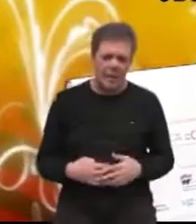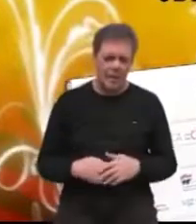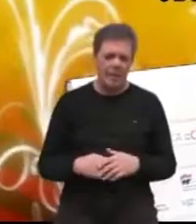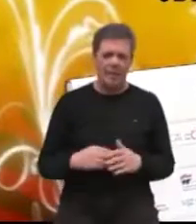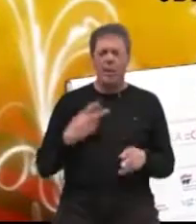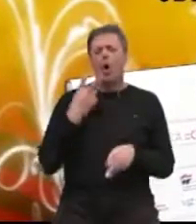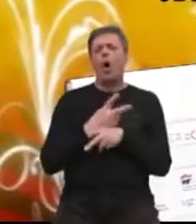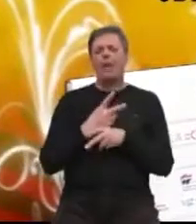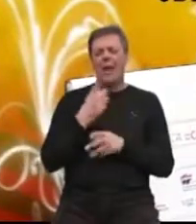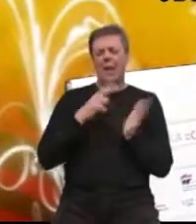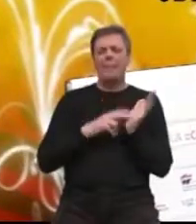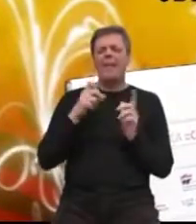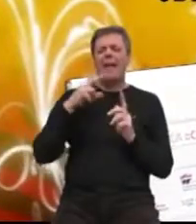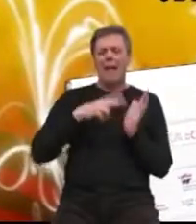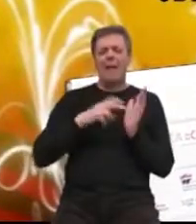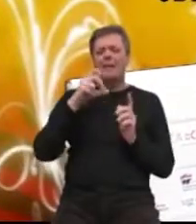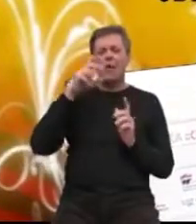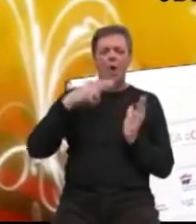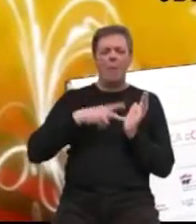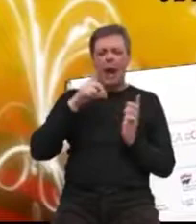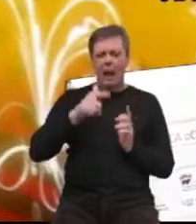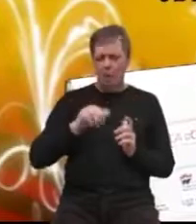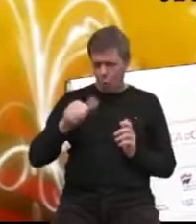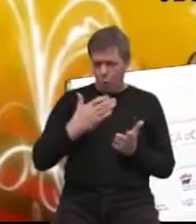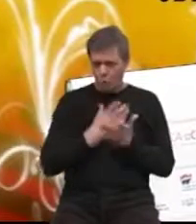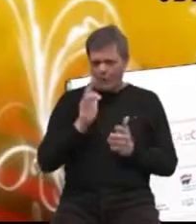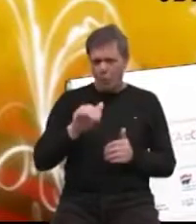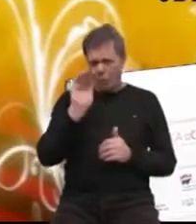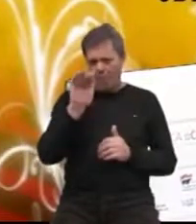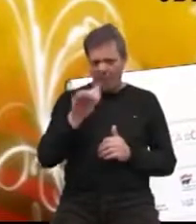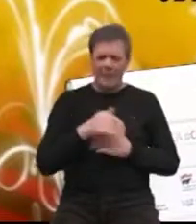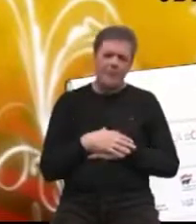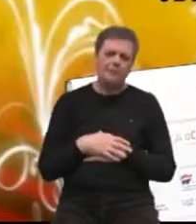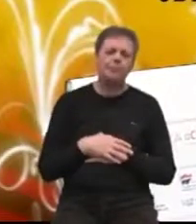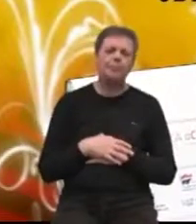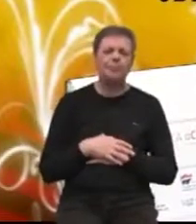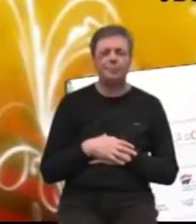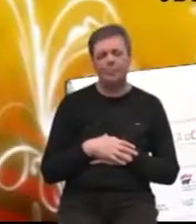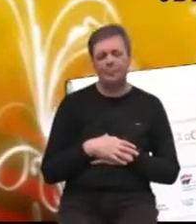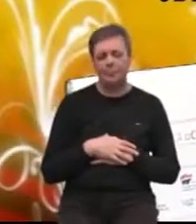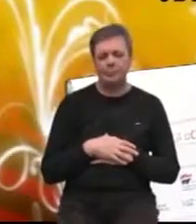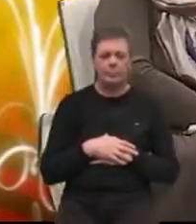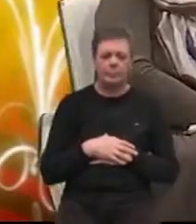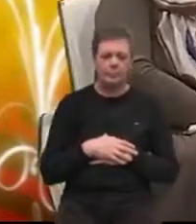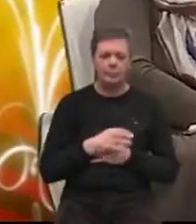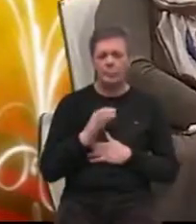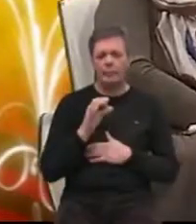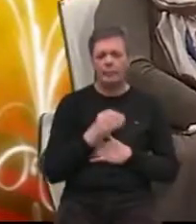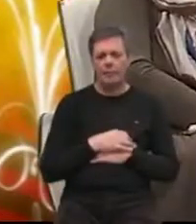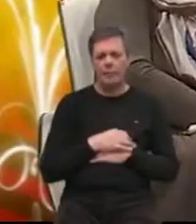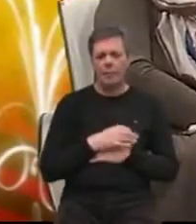International. Hotel International može se još uvijek prijaviti kod vas na taj telefon. Ja vas molim, telefon. Na 09